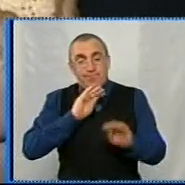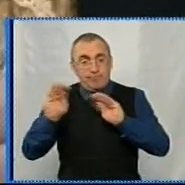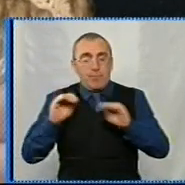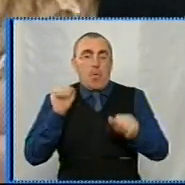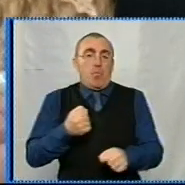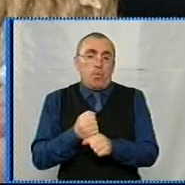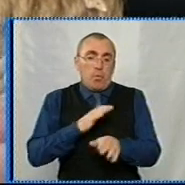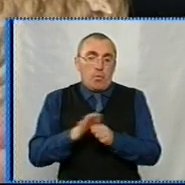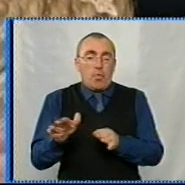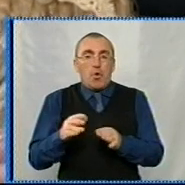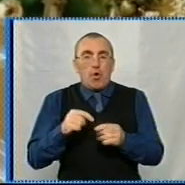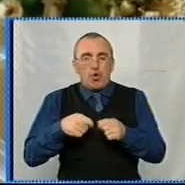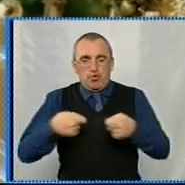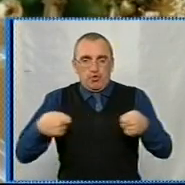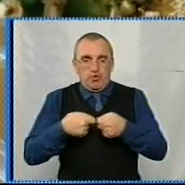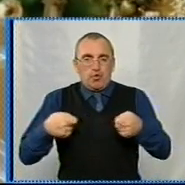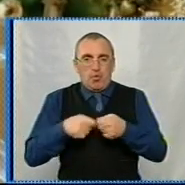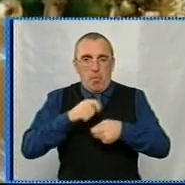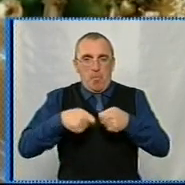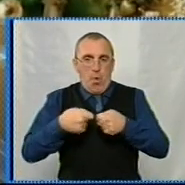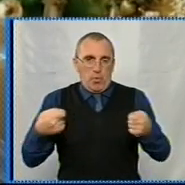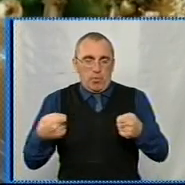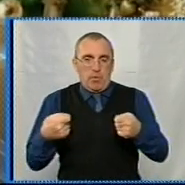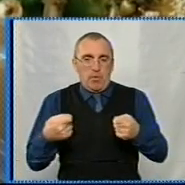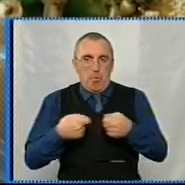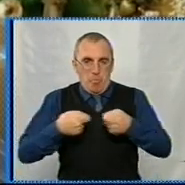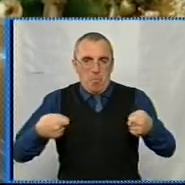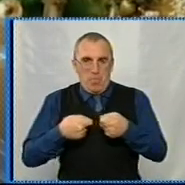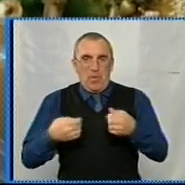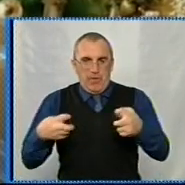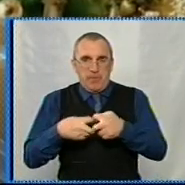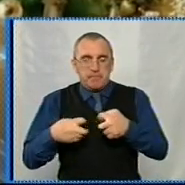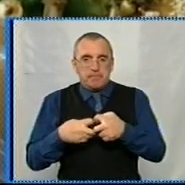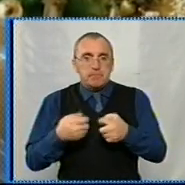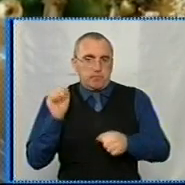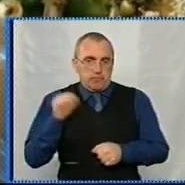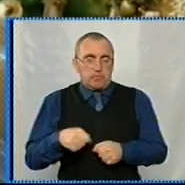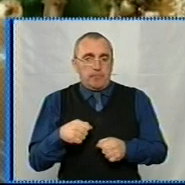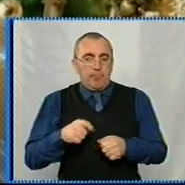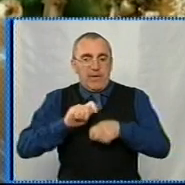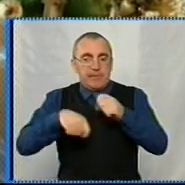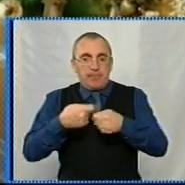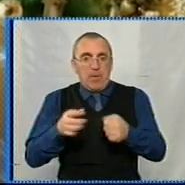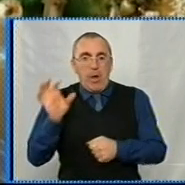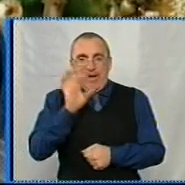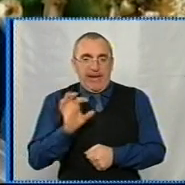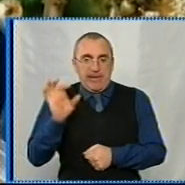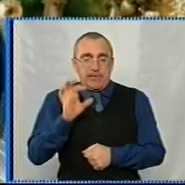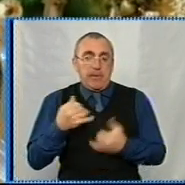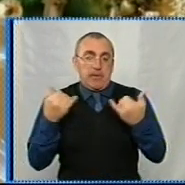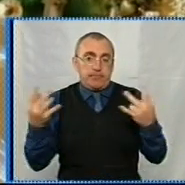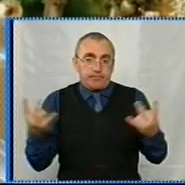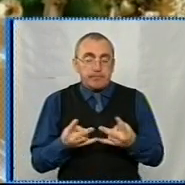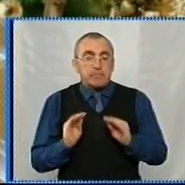можна зробити з джутової мотузки. З такої джутової мотузки ми скручуємо кільце. Для цього нам